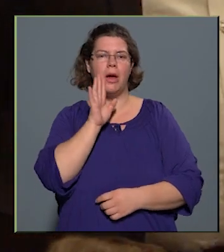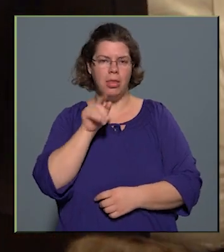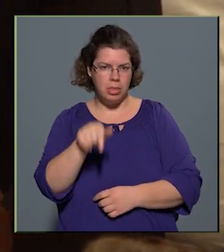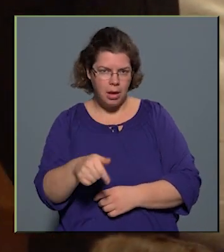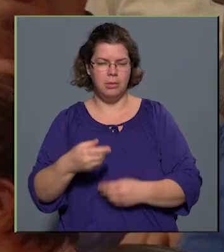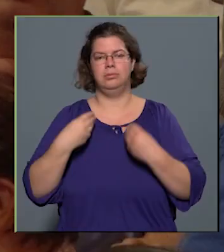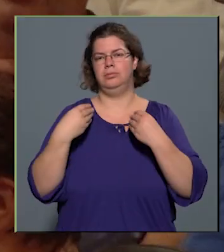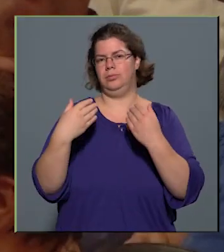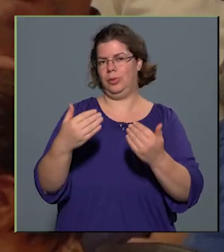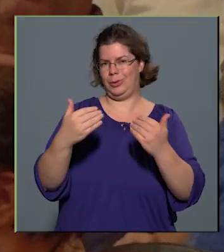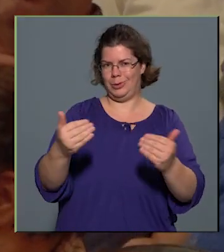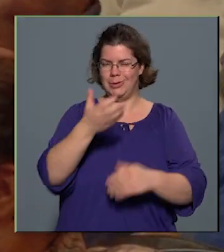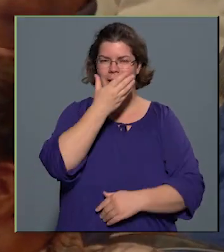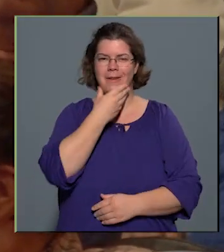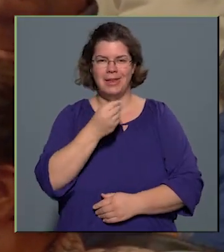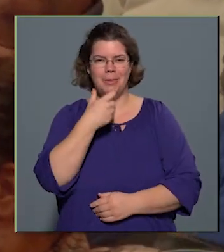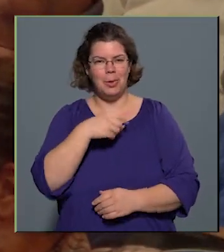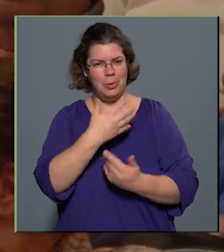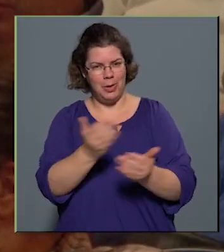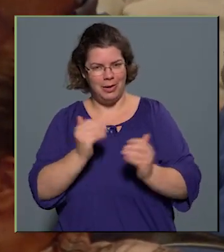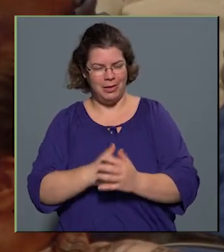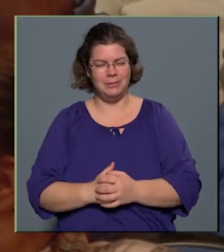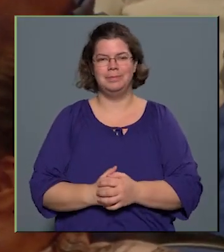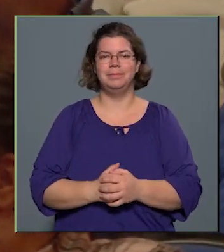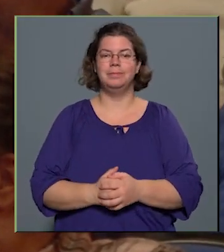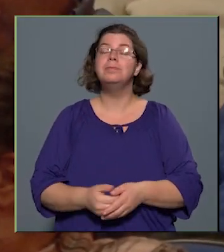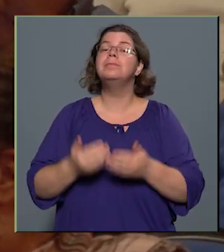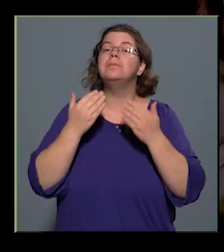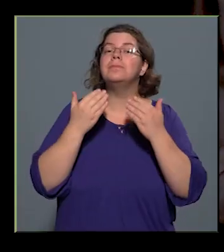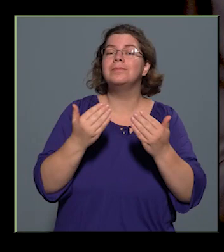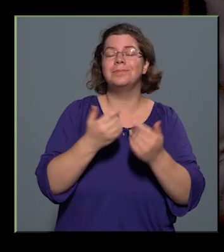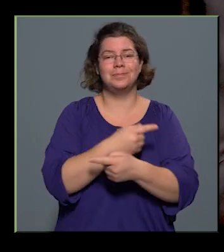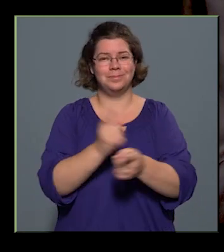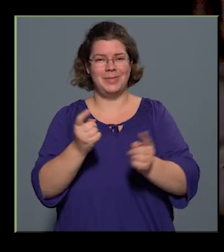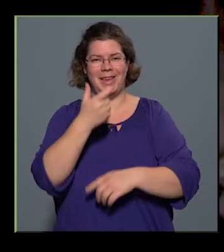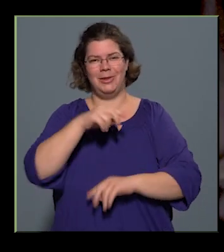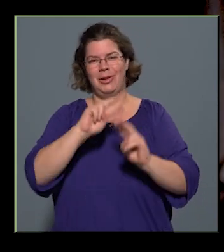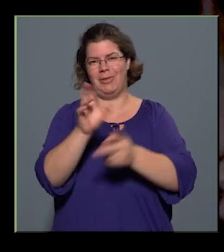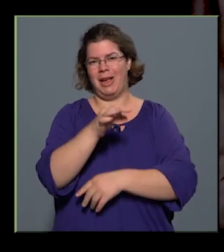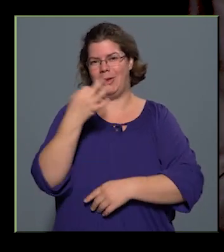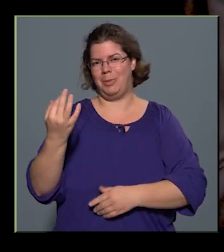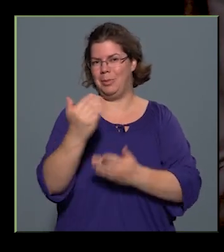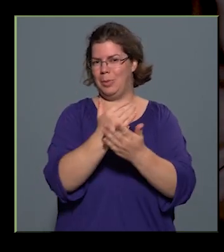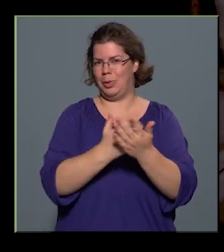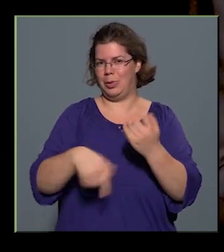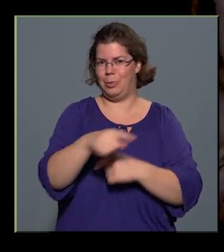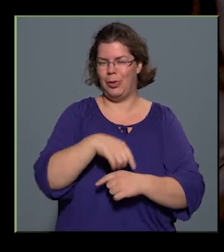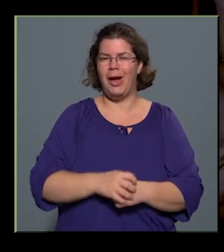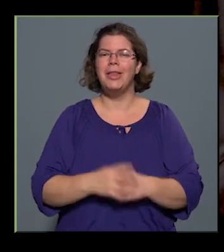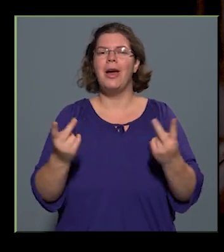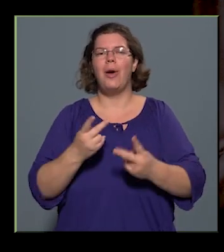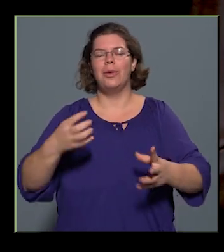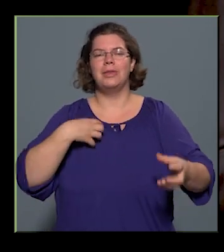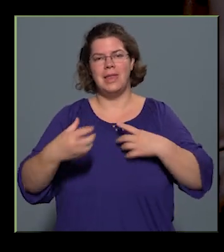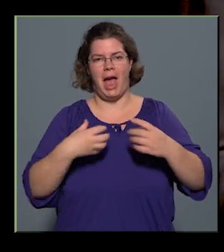szépkorúakat. Nagy tiszteltel köszöntöm Önöket idősek világnapján, idősek világnapi ünnepi programunkon, ahol egy színházi